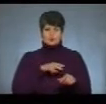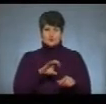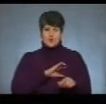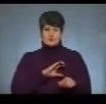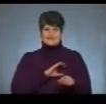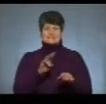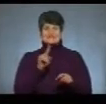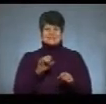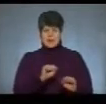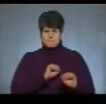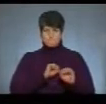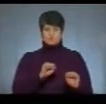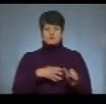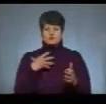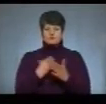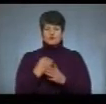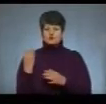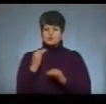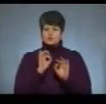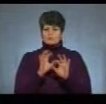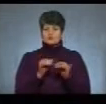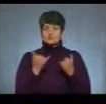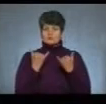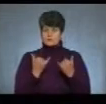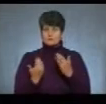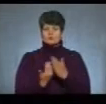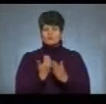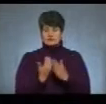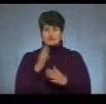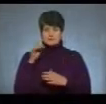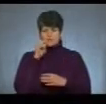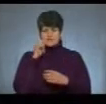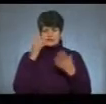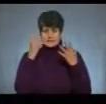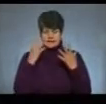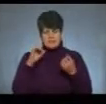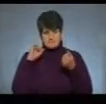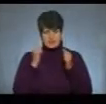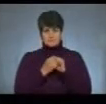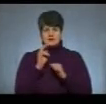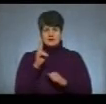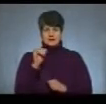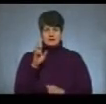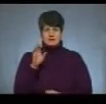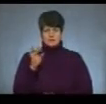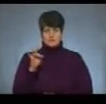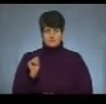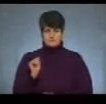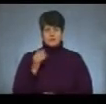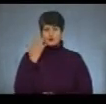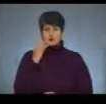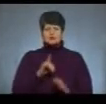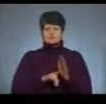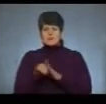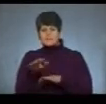за мужність про свою історію він розповів новинам сьогодні у Всеукраїнський день пам'яті кіборгів. Коли розпочали